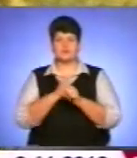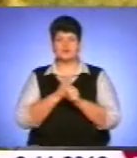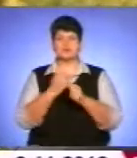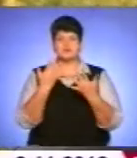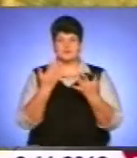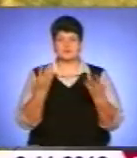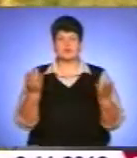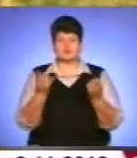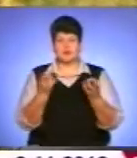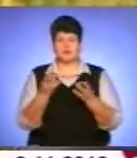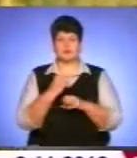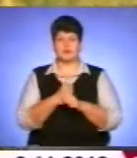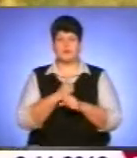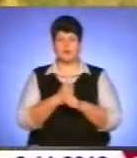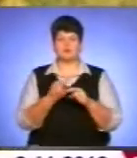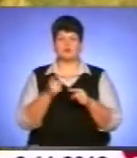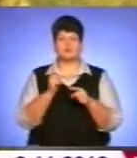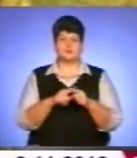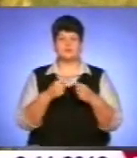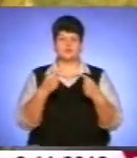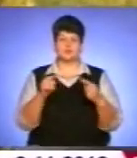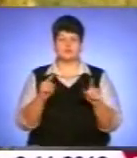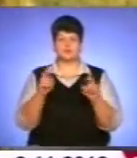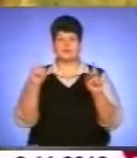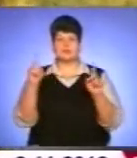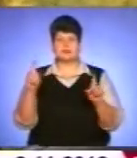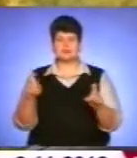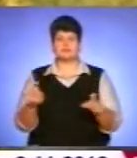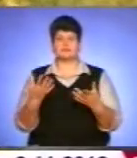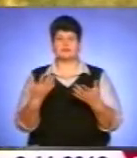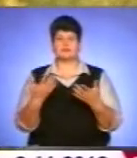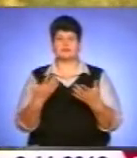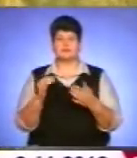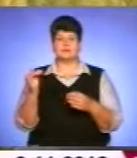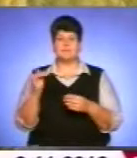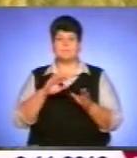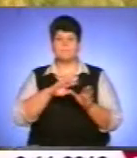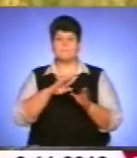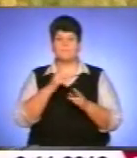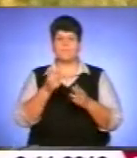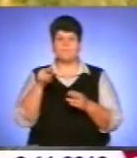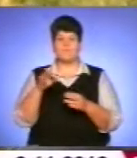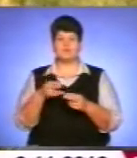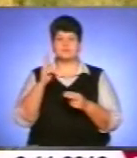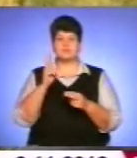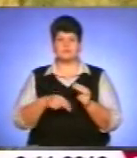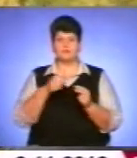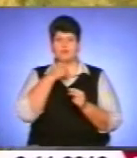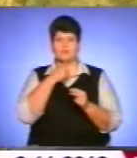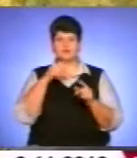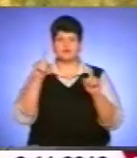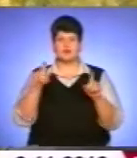відведено на роботу з тим чи іншим тестом, того чи іншого предмету. По завершенні пробного тестування кожен